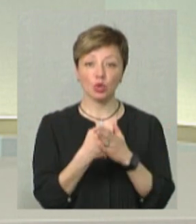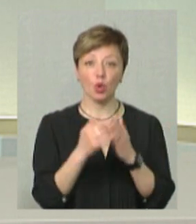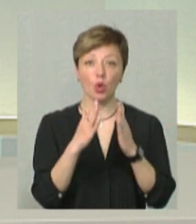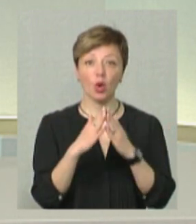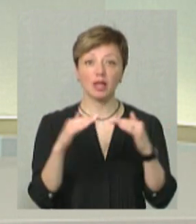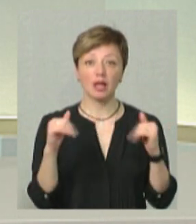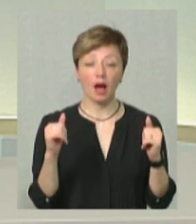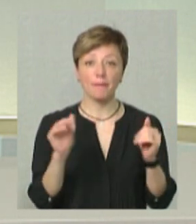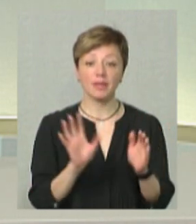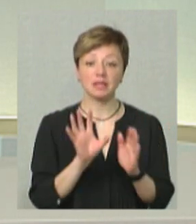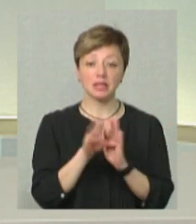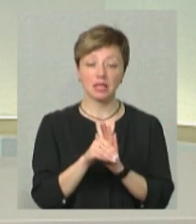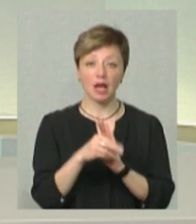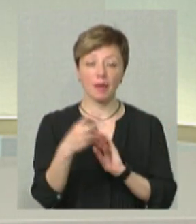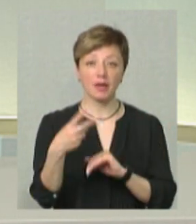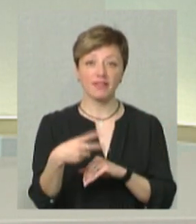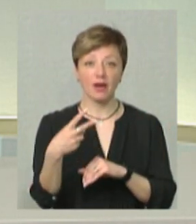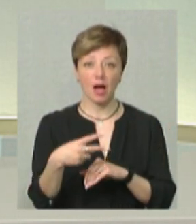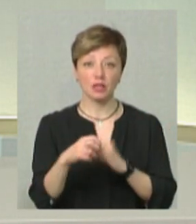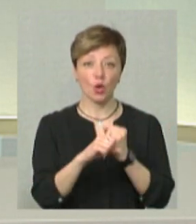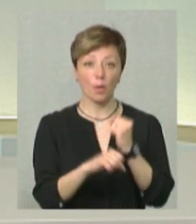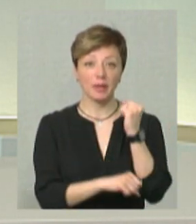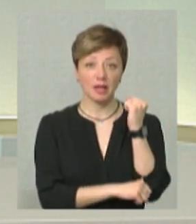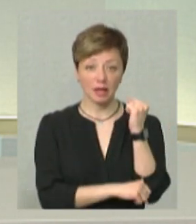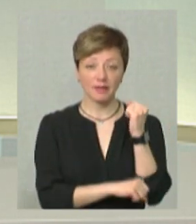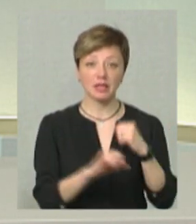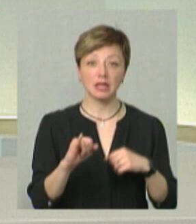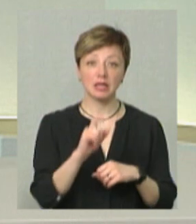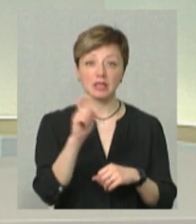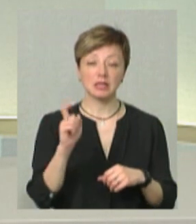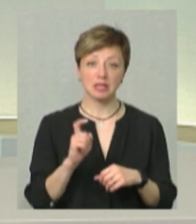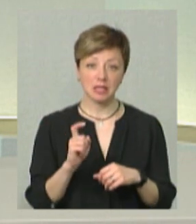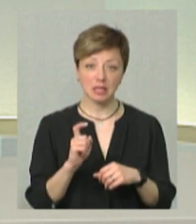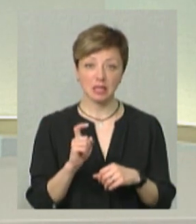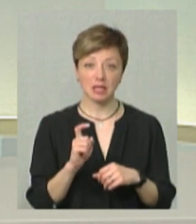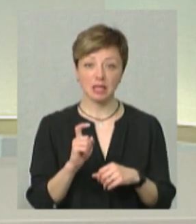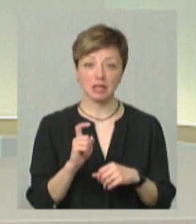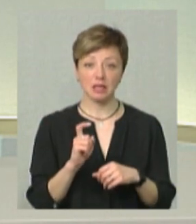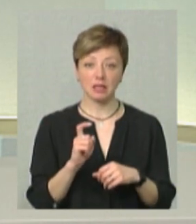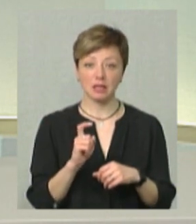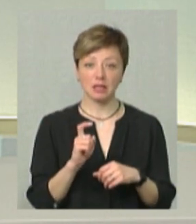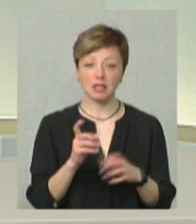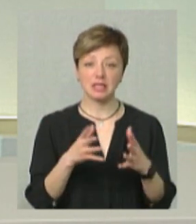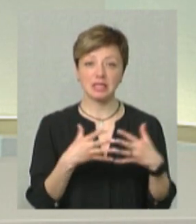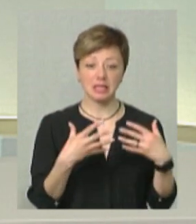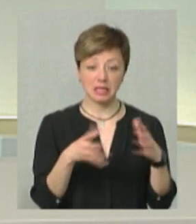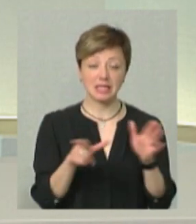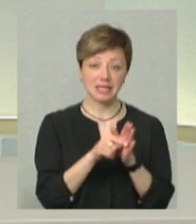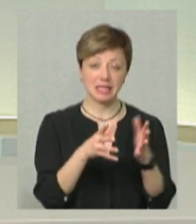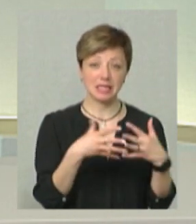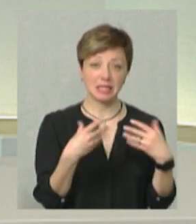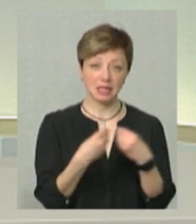заселяємо 20 робітників з сім'ями. Тобто, це